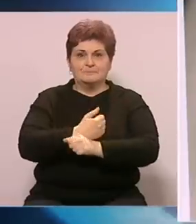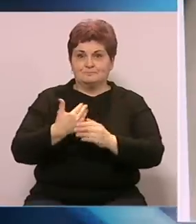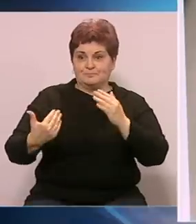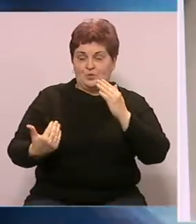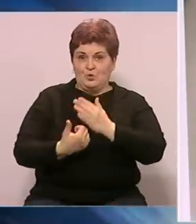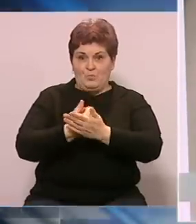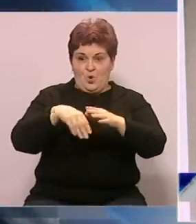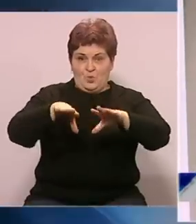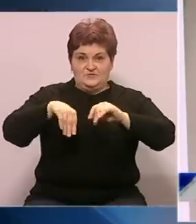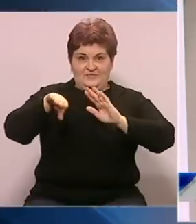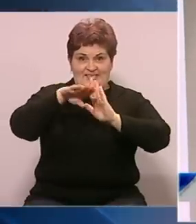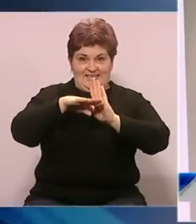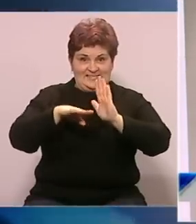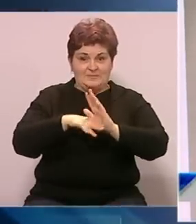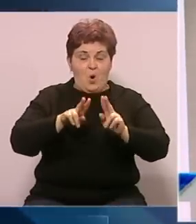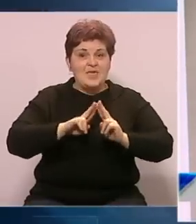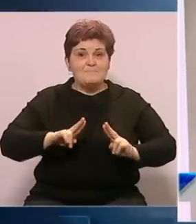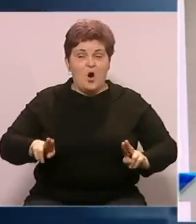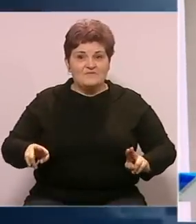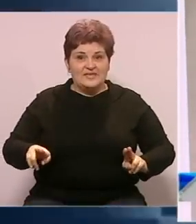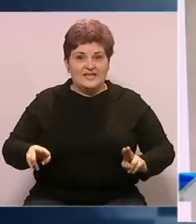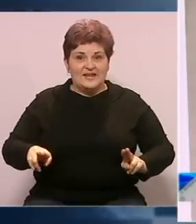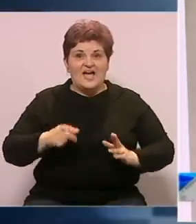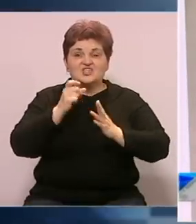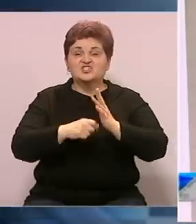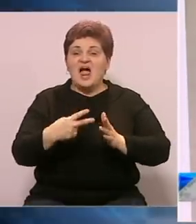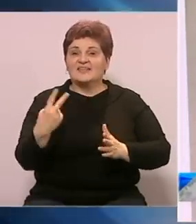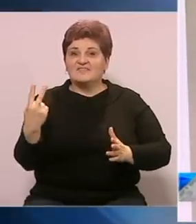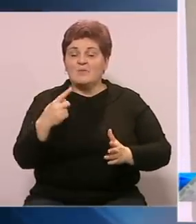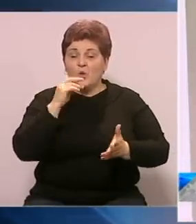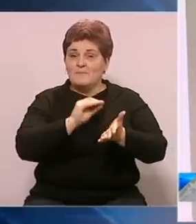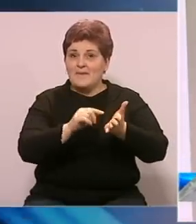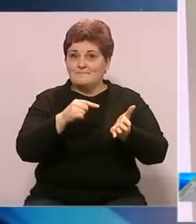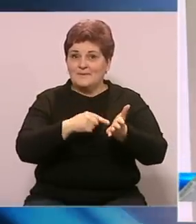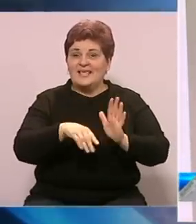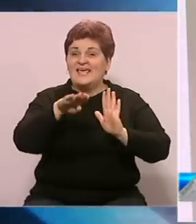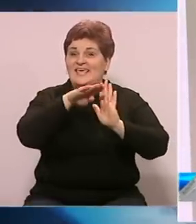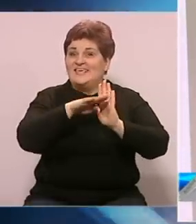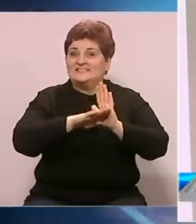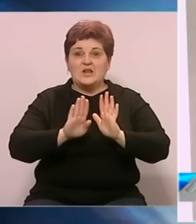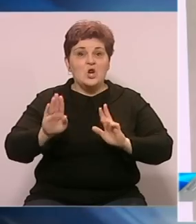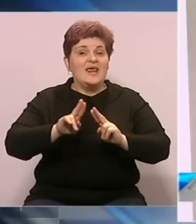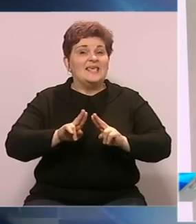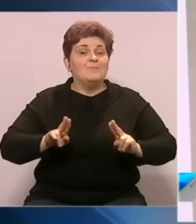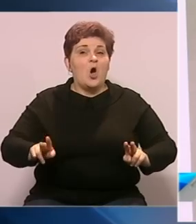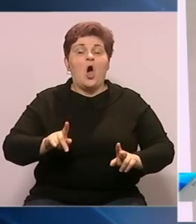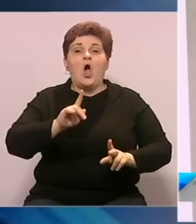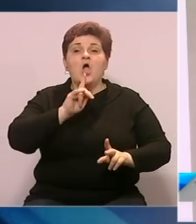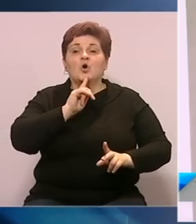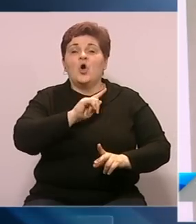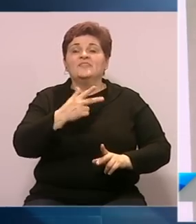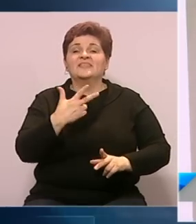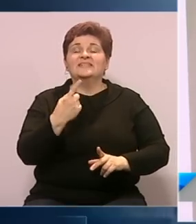u ponovo usvojenom zakonu o nepokretnoj imovini je član 2 u kojem je navedeno da se zakon ne odnosi na imovinu koja je do